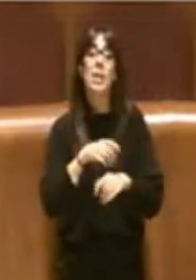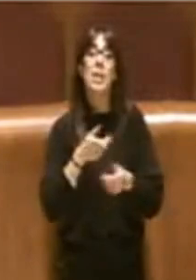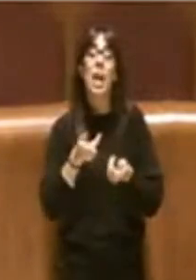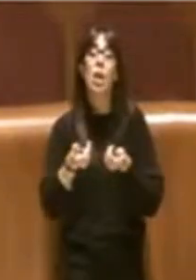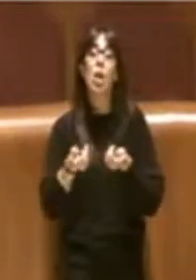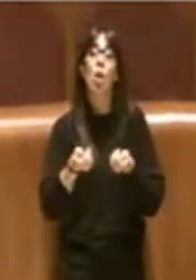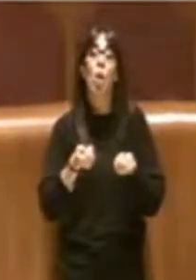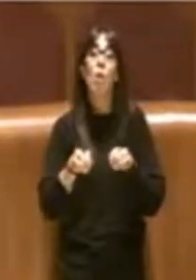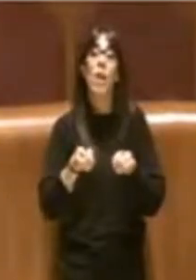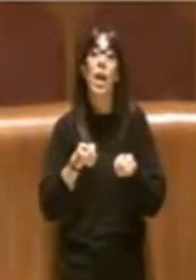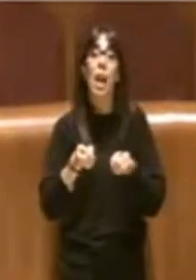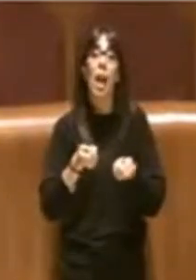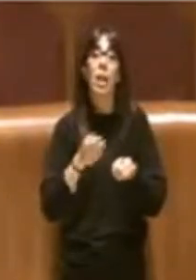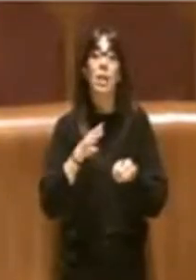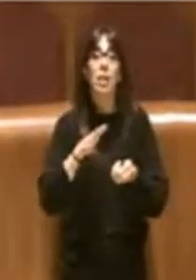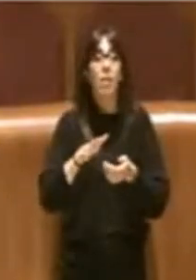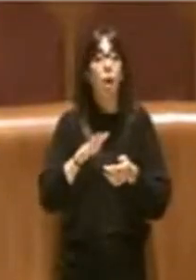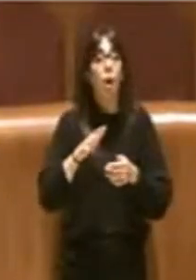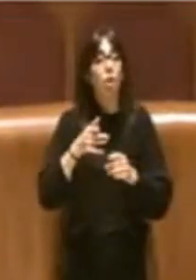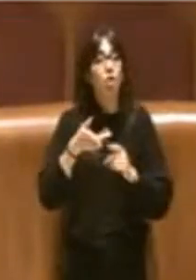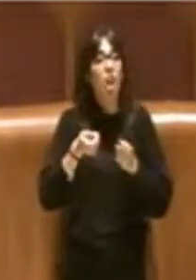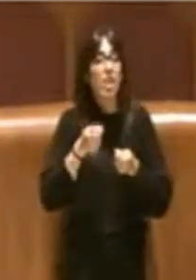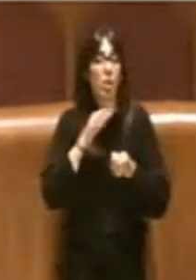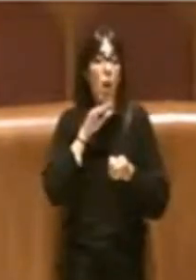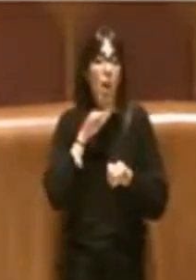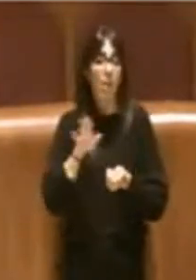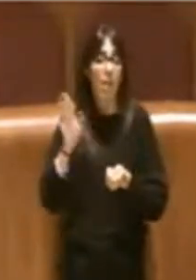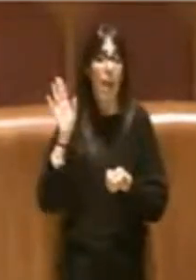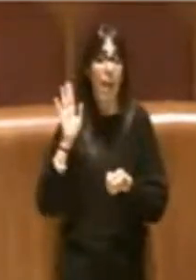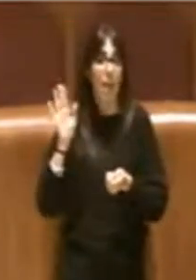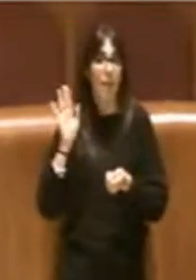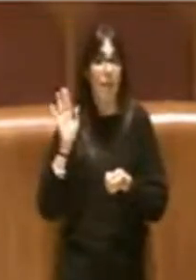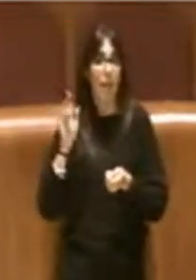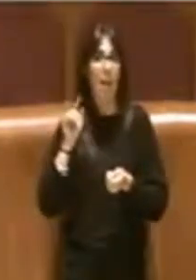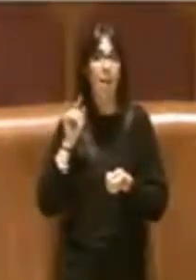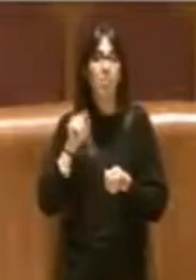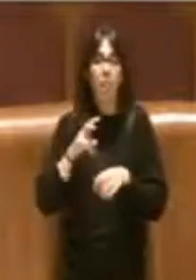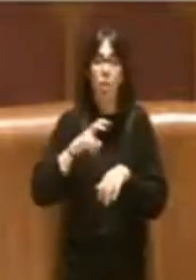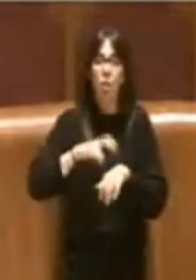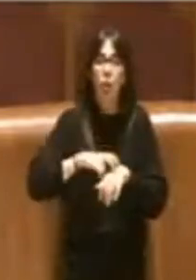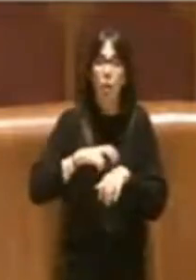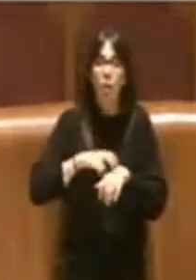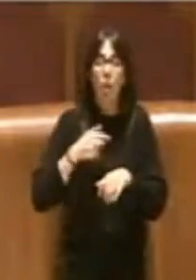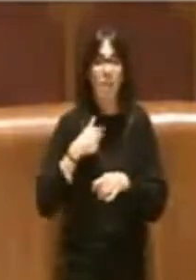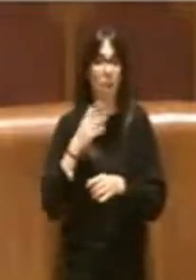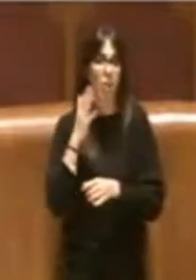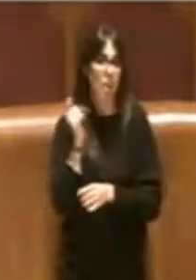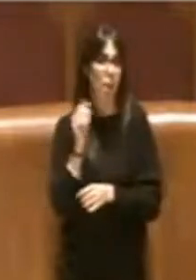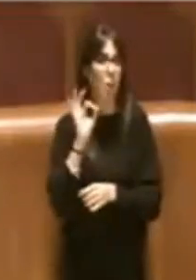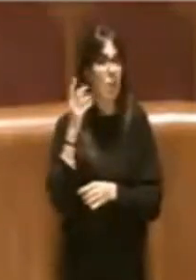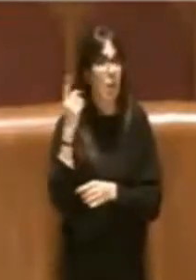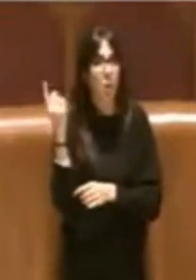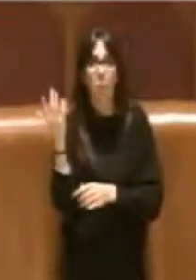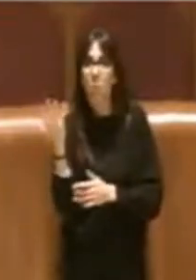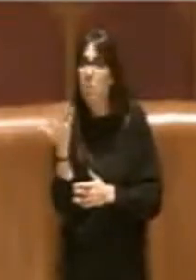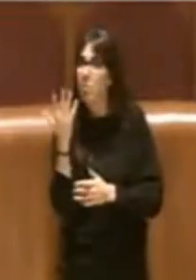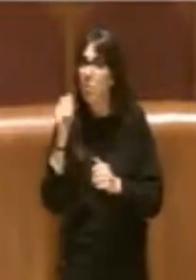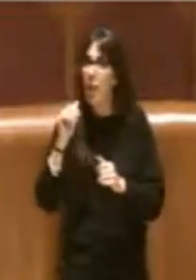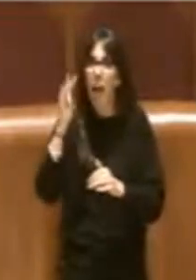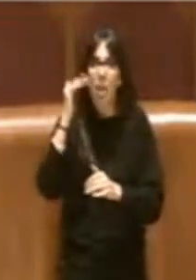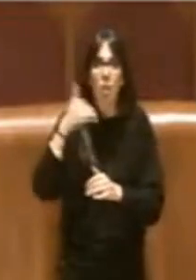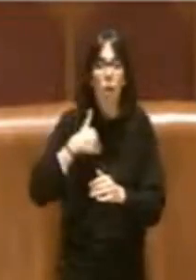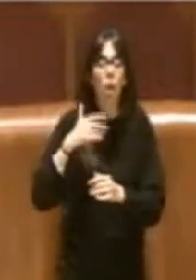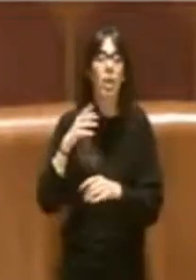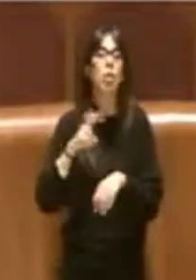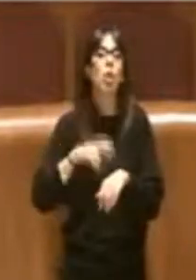gestione, diciamo, vecchia maniera quella dottoressa che io saluto se mi sente da qualche parte, dottoressa